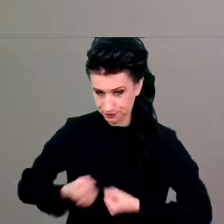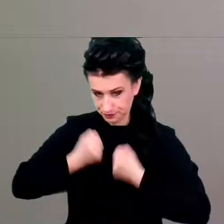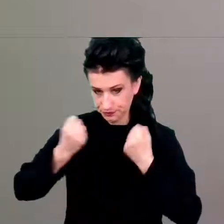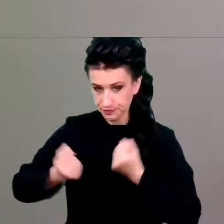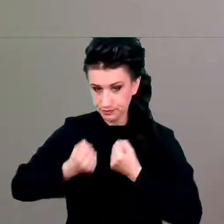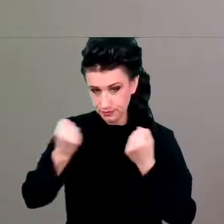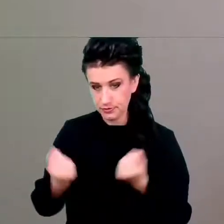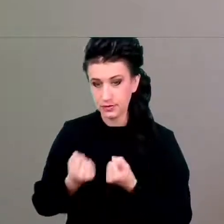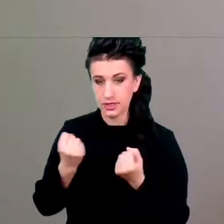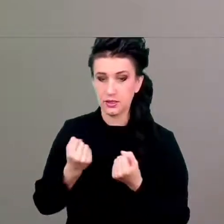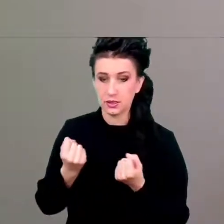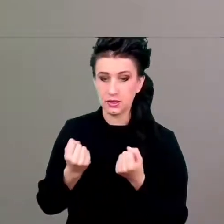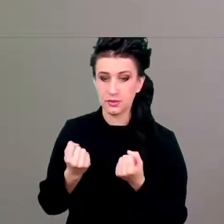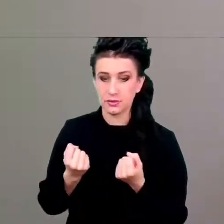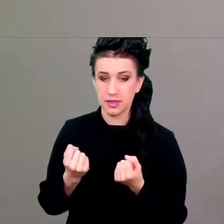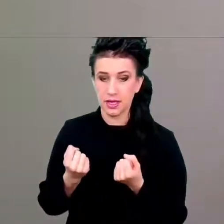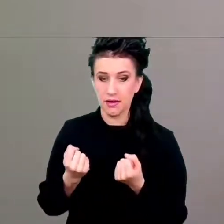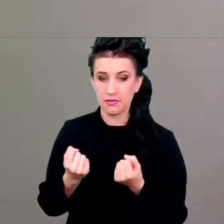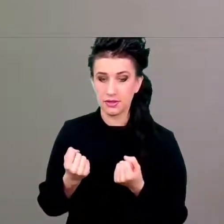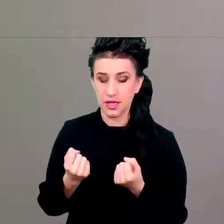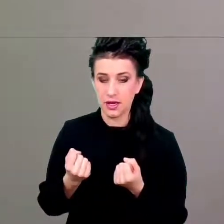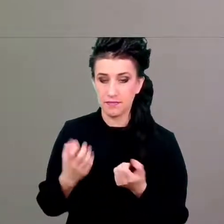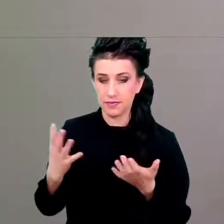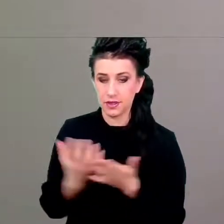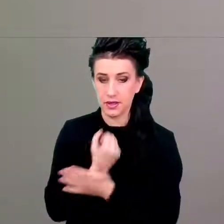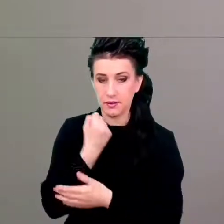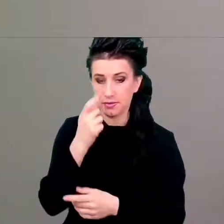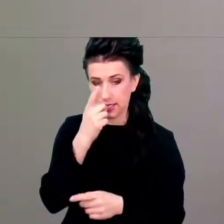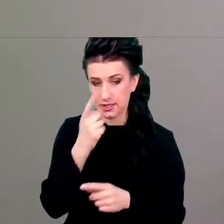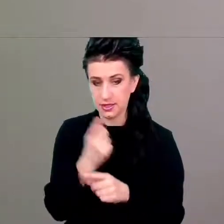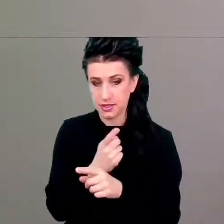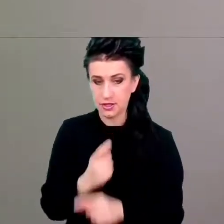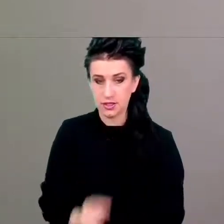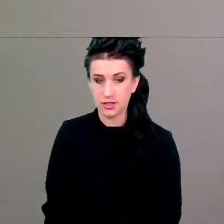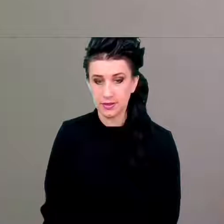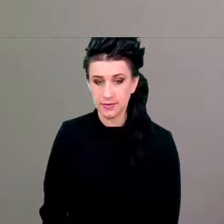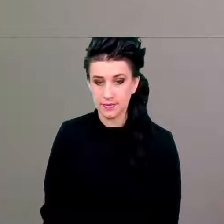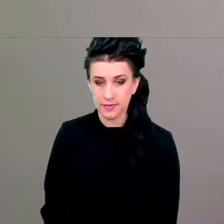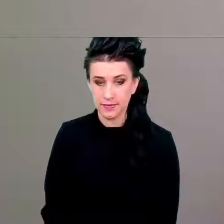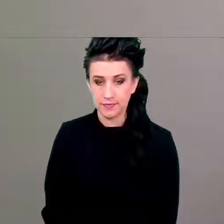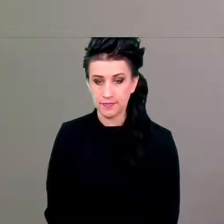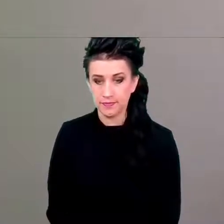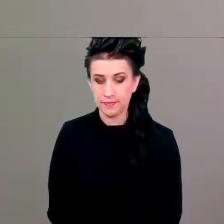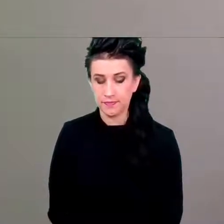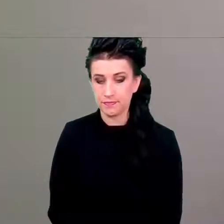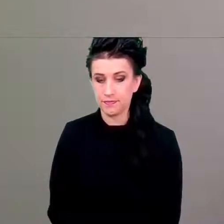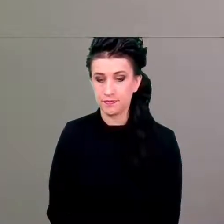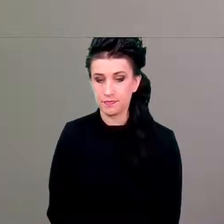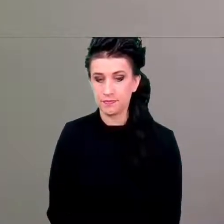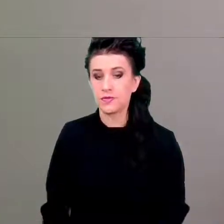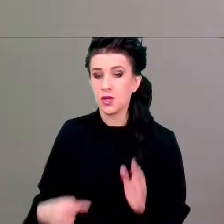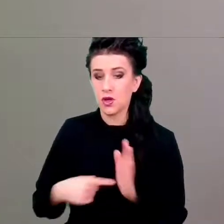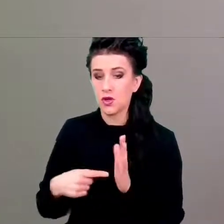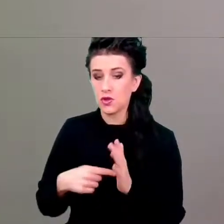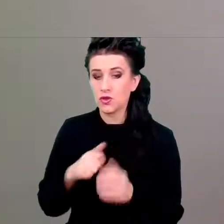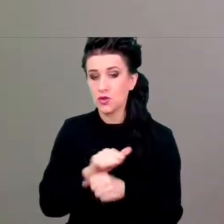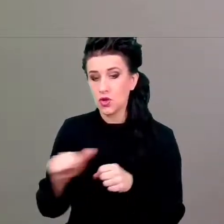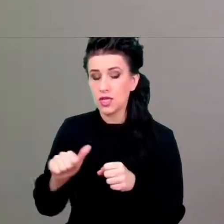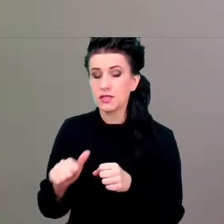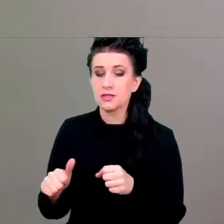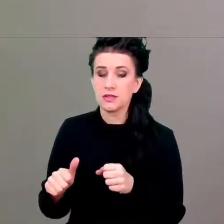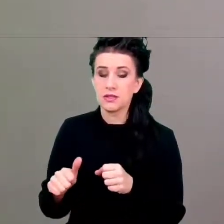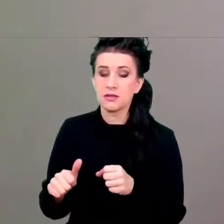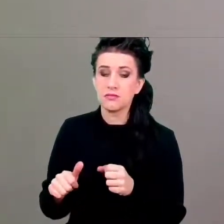podejmowanie decyzji, ale to jest jakby przejście